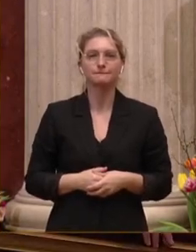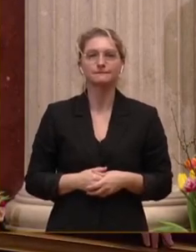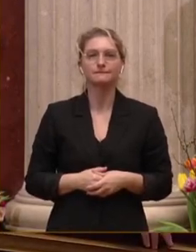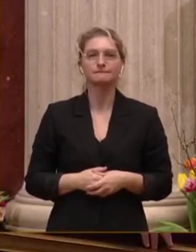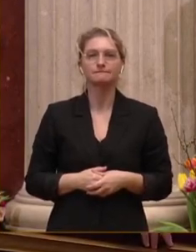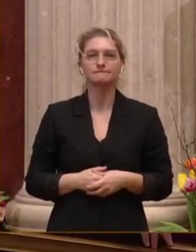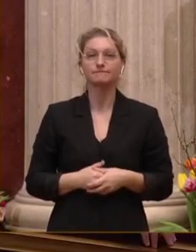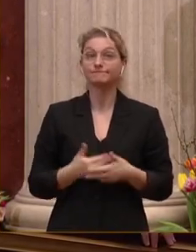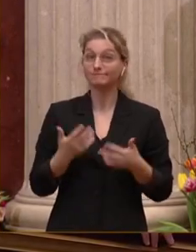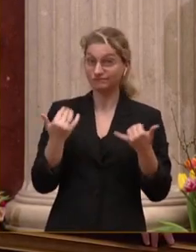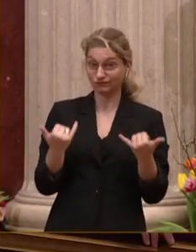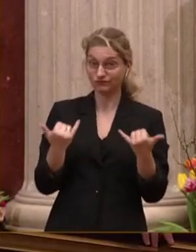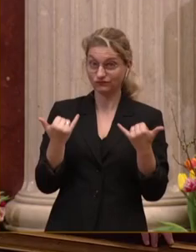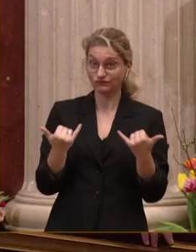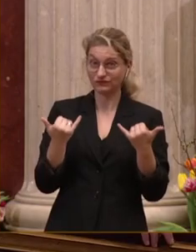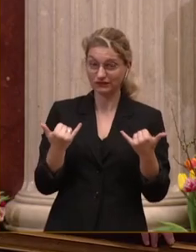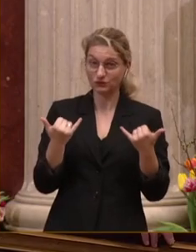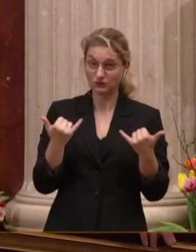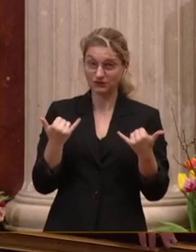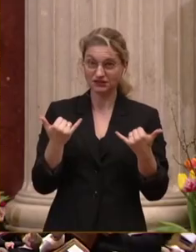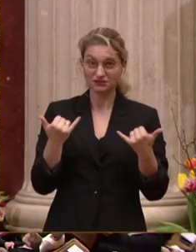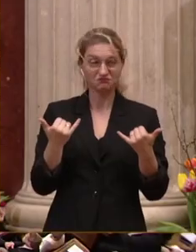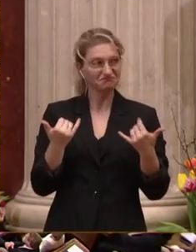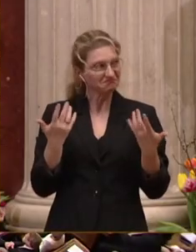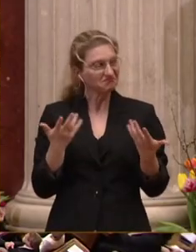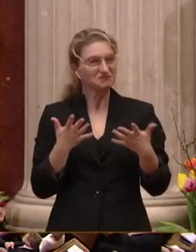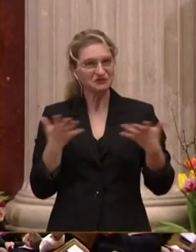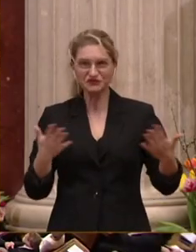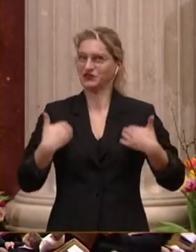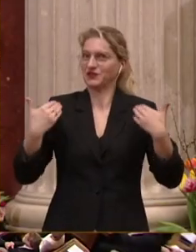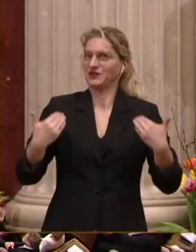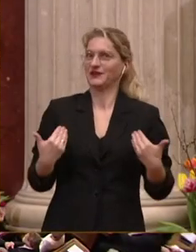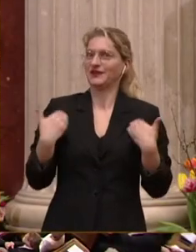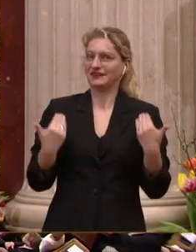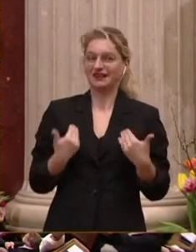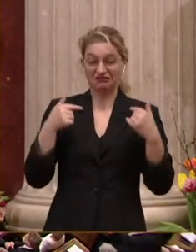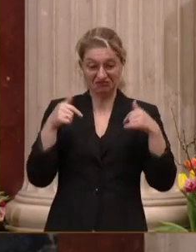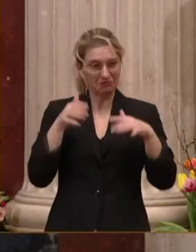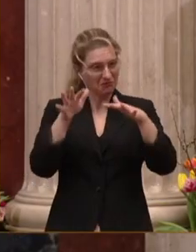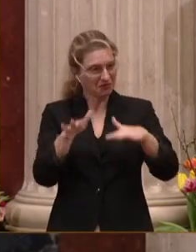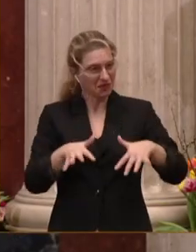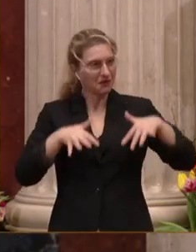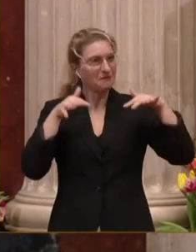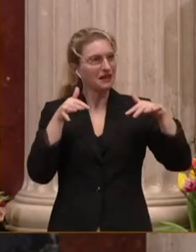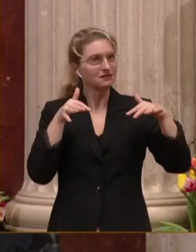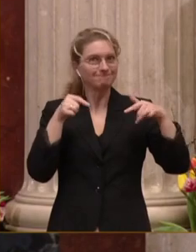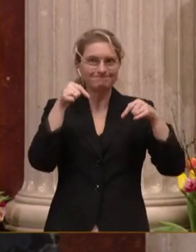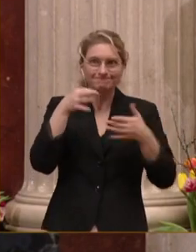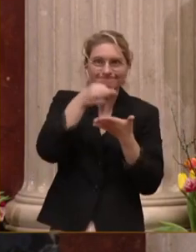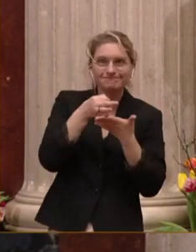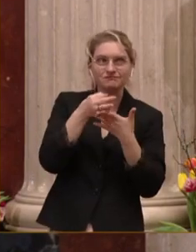Wir können heute mit großer Freude dieses Parlament als Hort der Demokratie, als